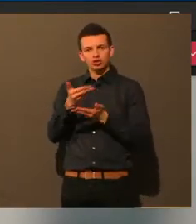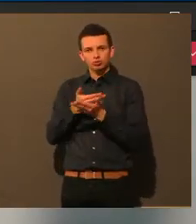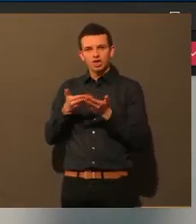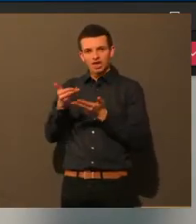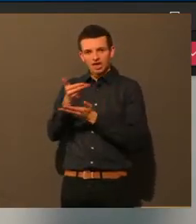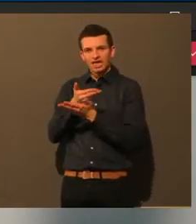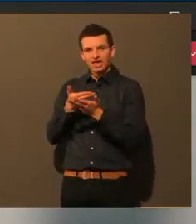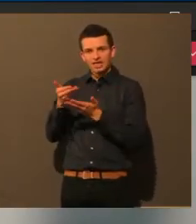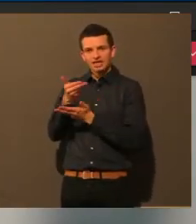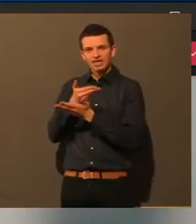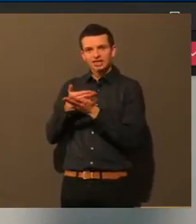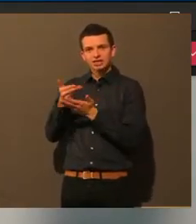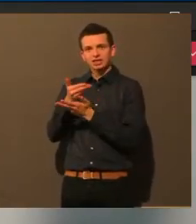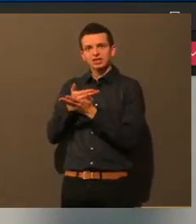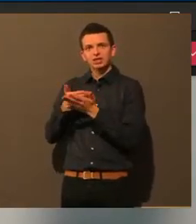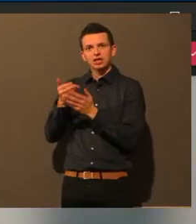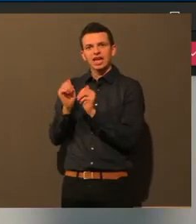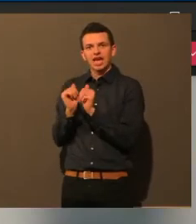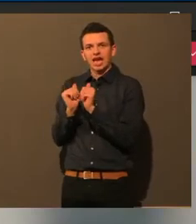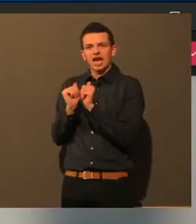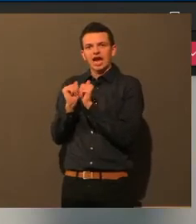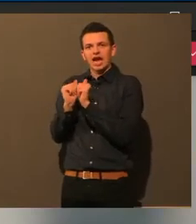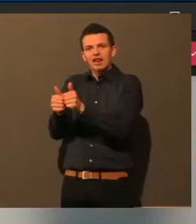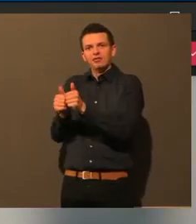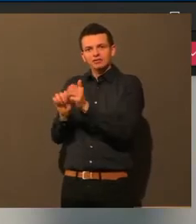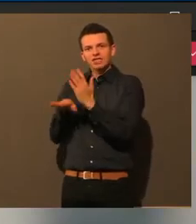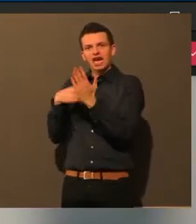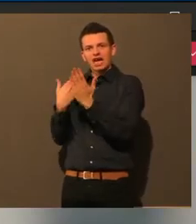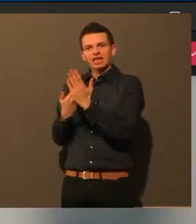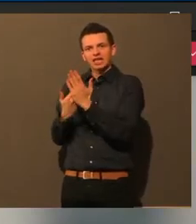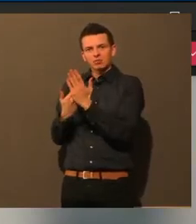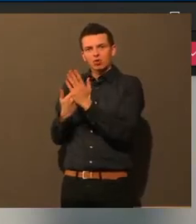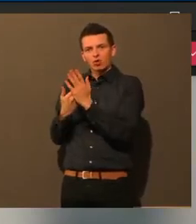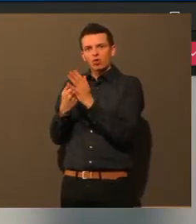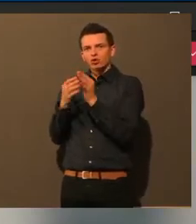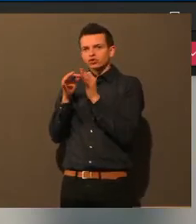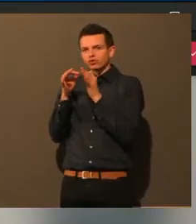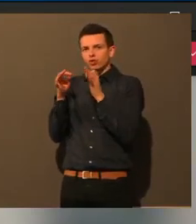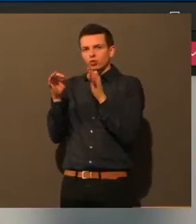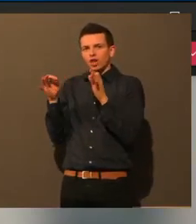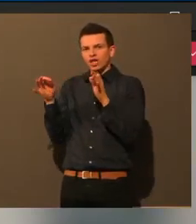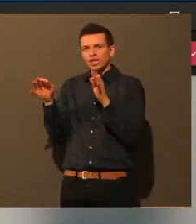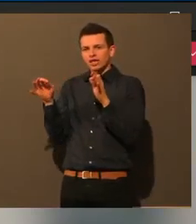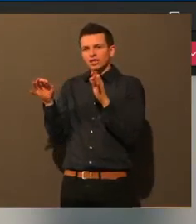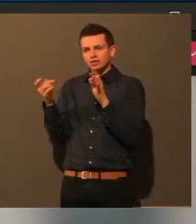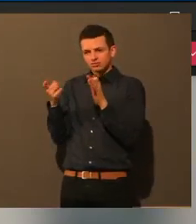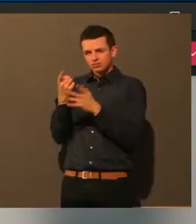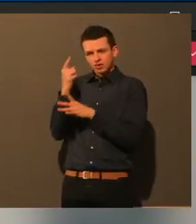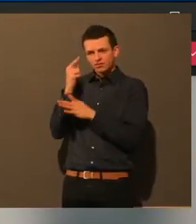auch noch mal formulieren. Das habe ich auf jeden Fall auf meinem Spickzettel stehen. Um was ging es Ihnen da konkret?